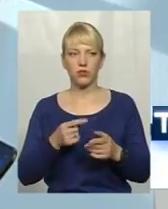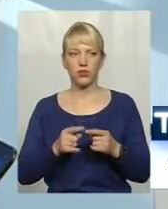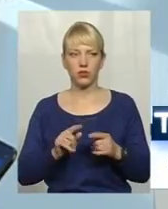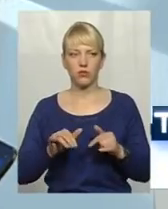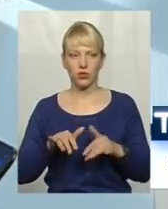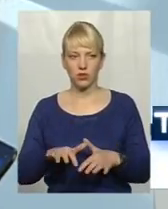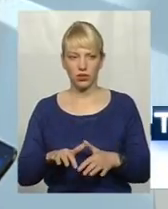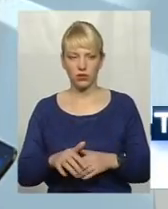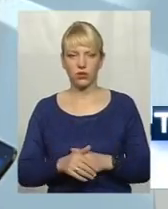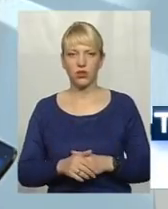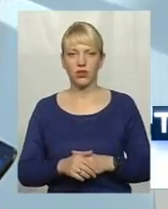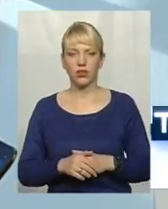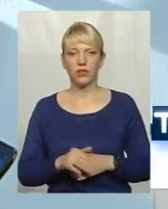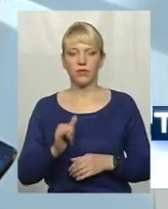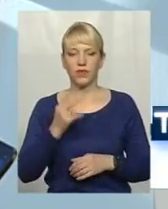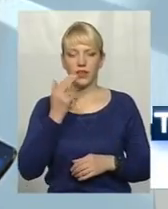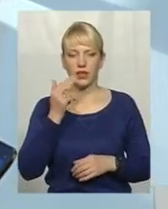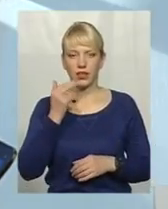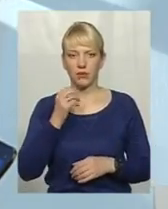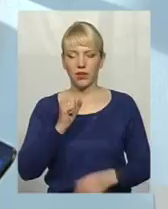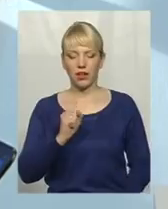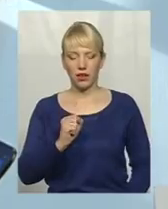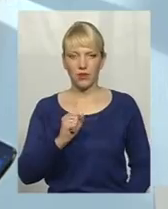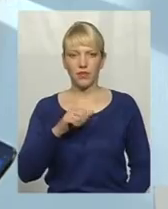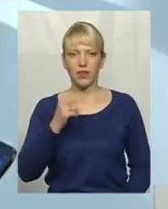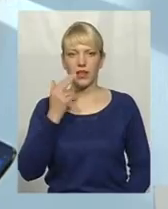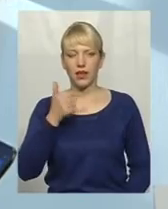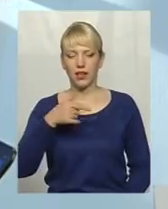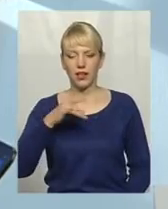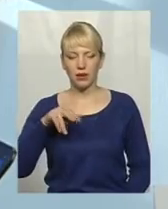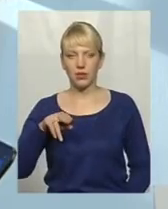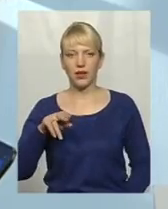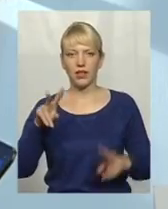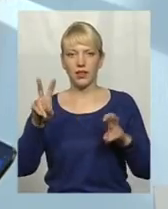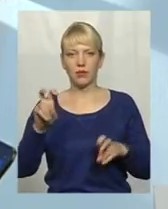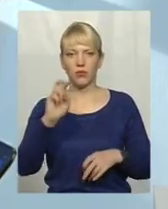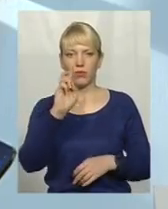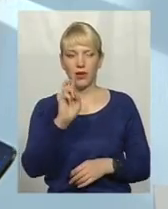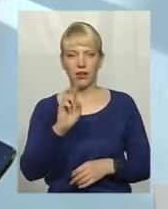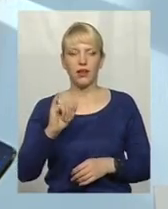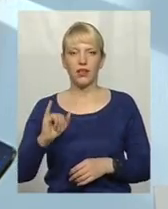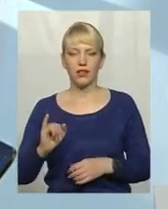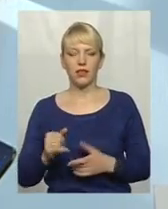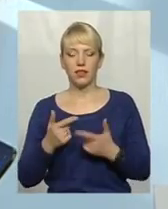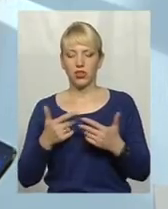процесу і грип А, і грип типу В, і інші